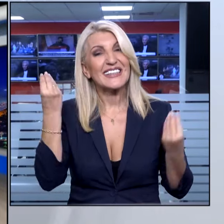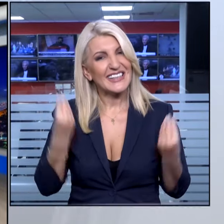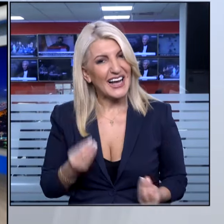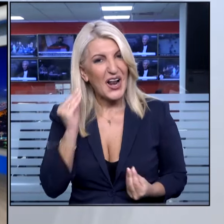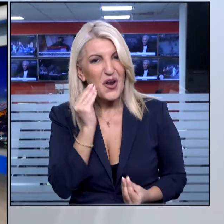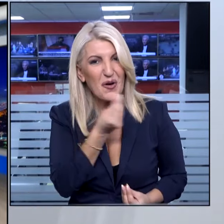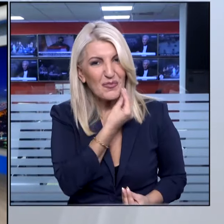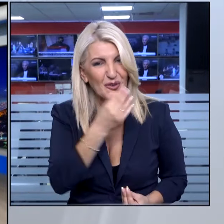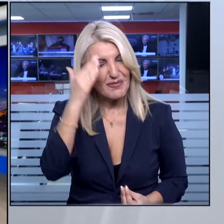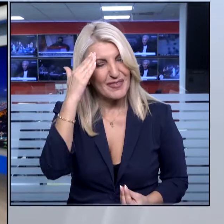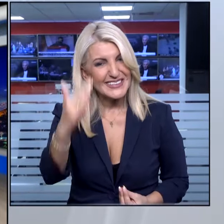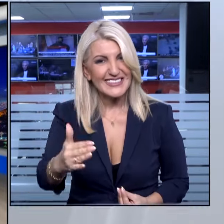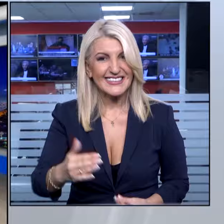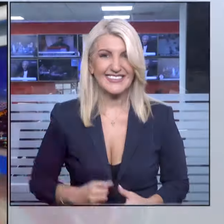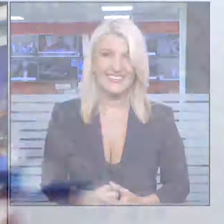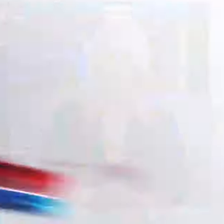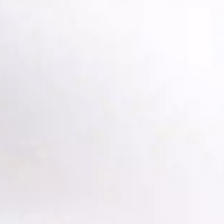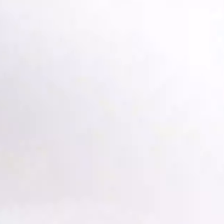καλό απόγευμα. Γεια σας.